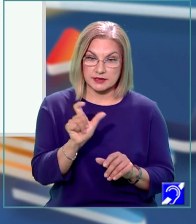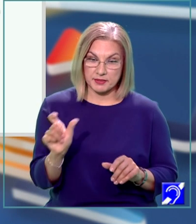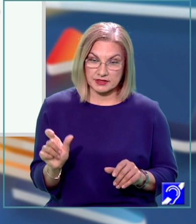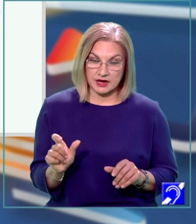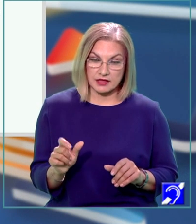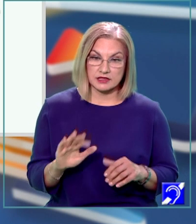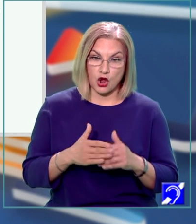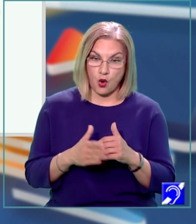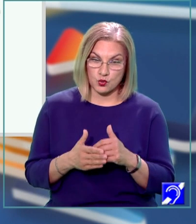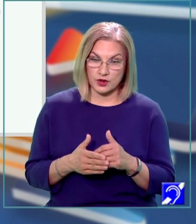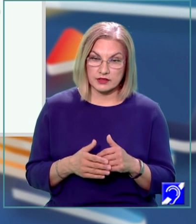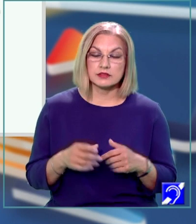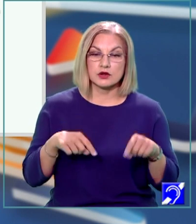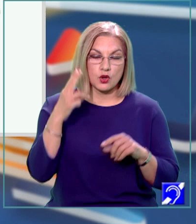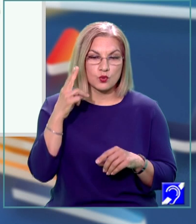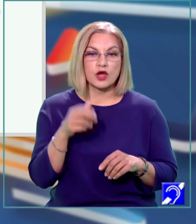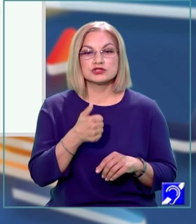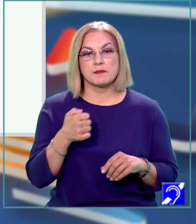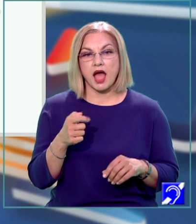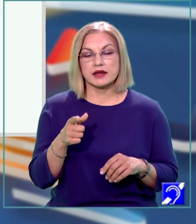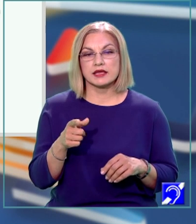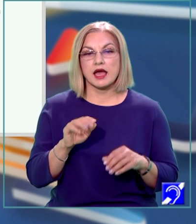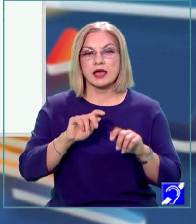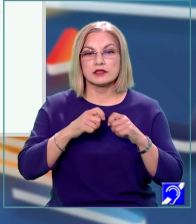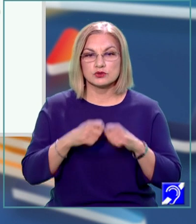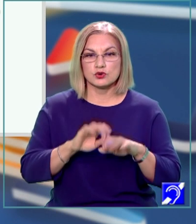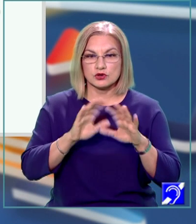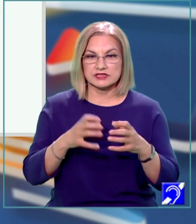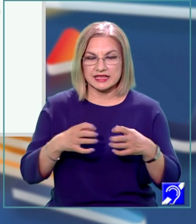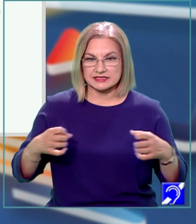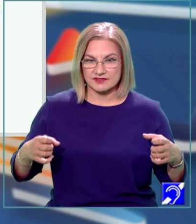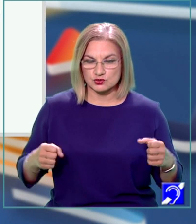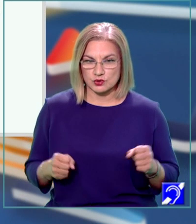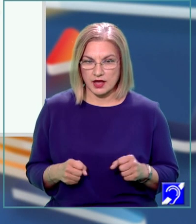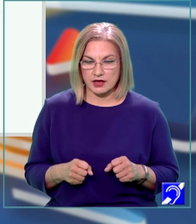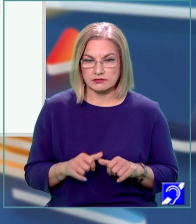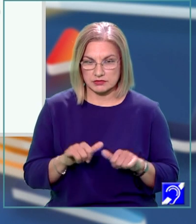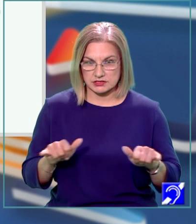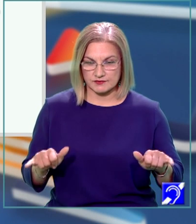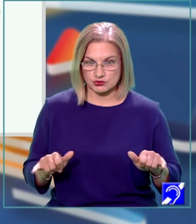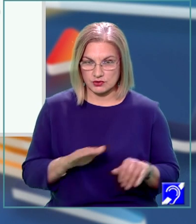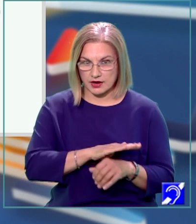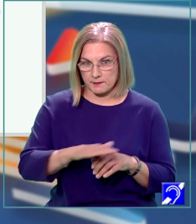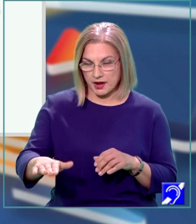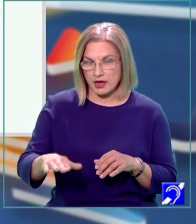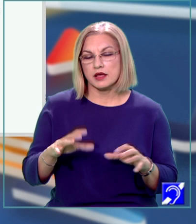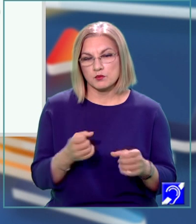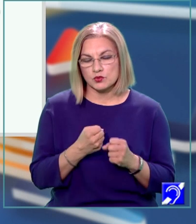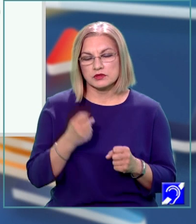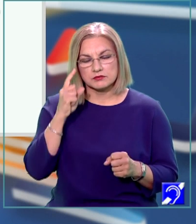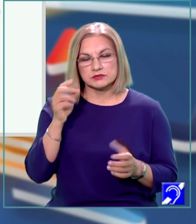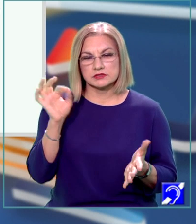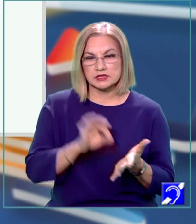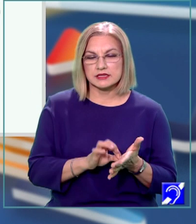întrucât cunoaștem area întregii desfășurări plane, putem determina prima dată cât este